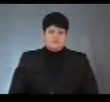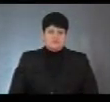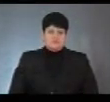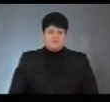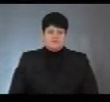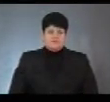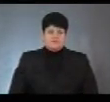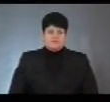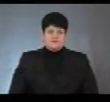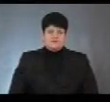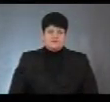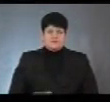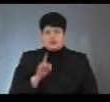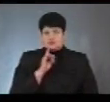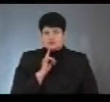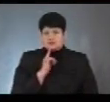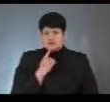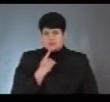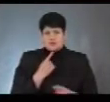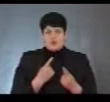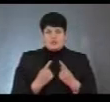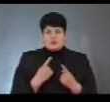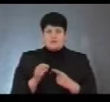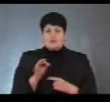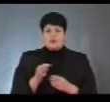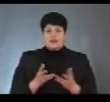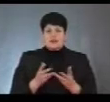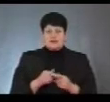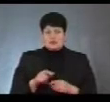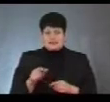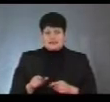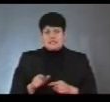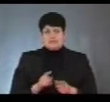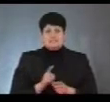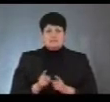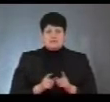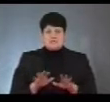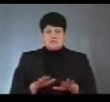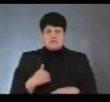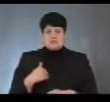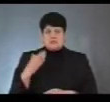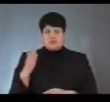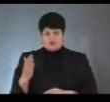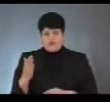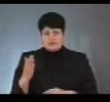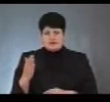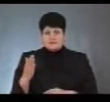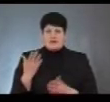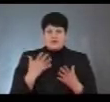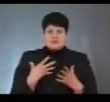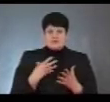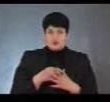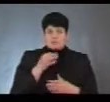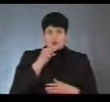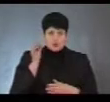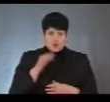Ну, власне, поки що складно говорити, як ви кажете, про кількість людей, які змінять місце голосування, але своїм досвідом